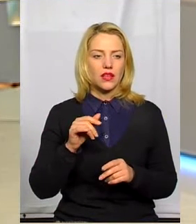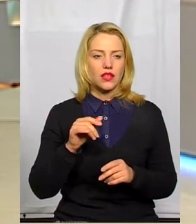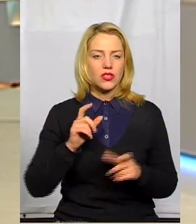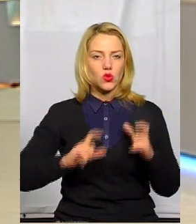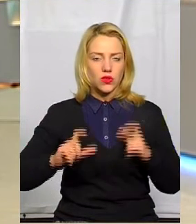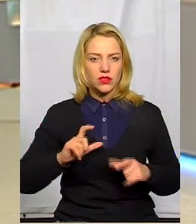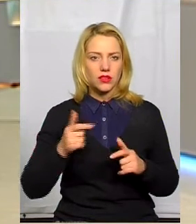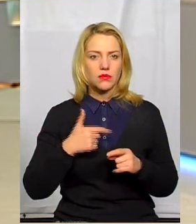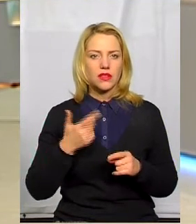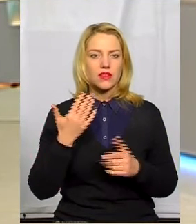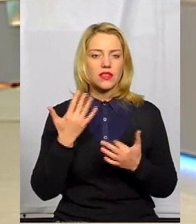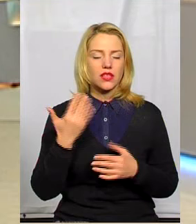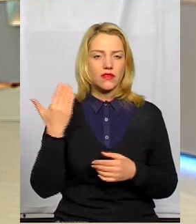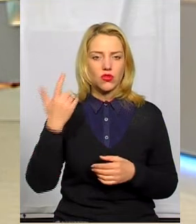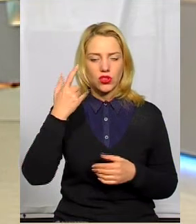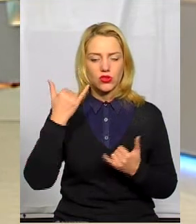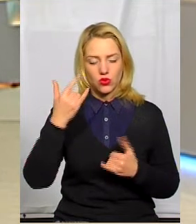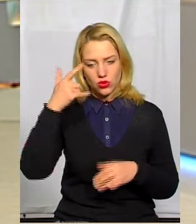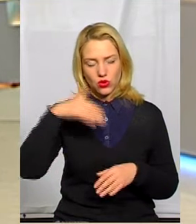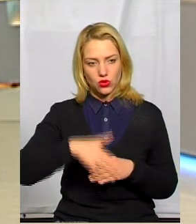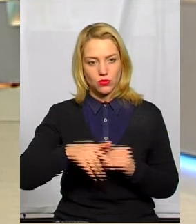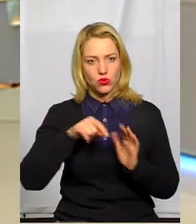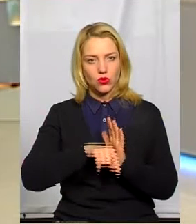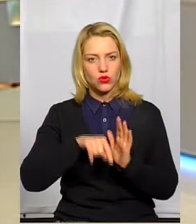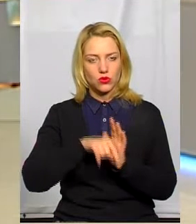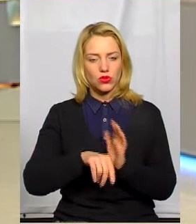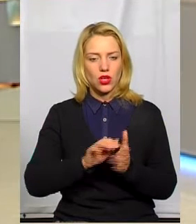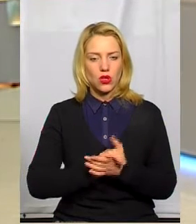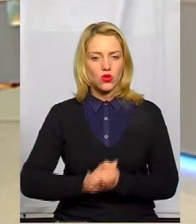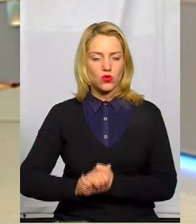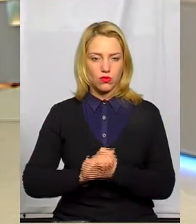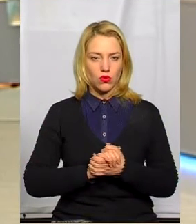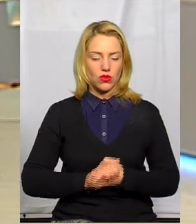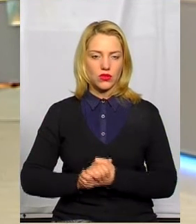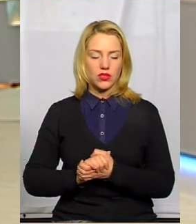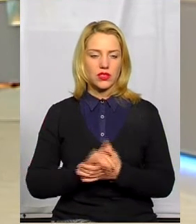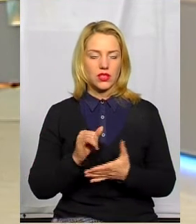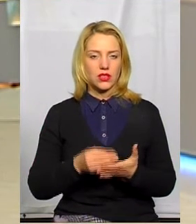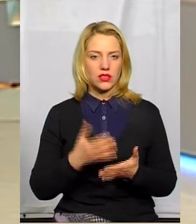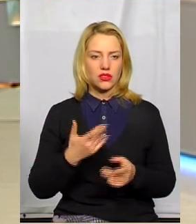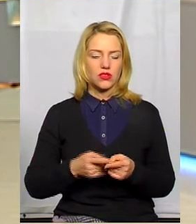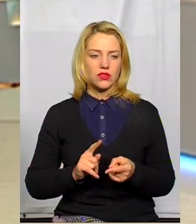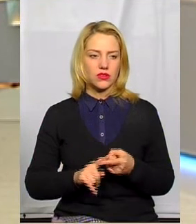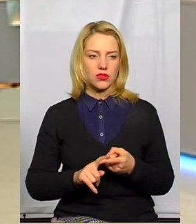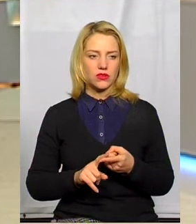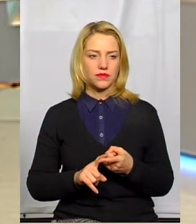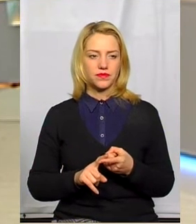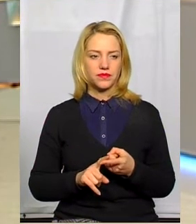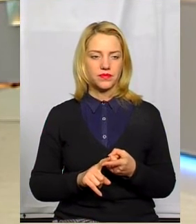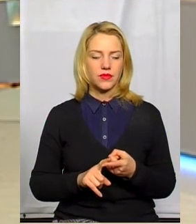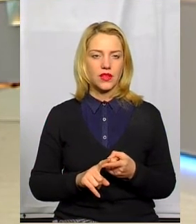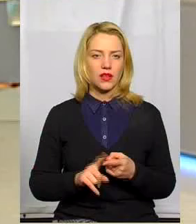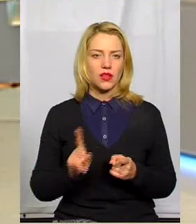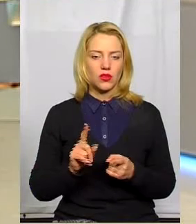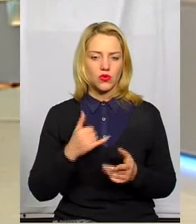сьогоднішні розуміють суть соборності і цінність тих ланцюгів, які у нас зараз